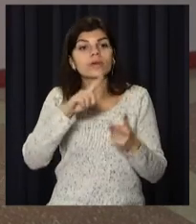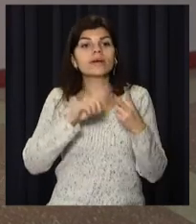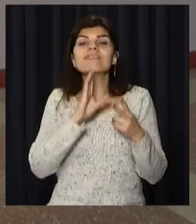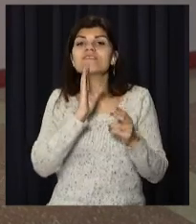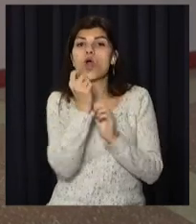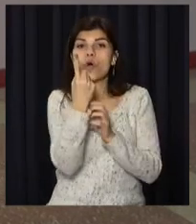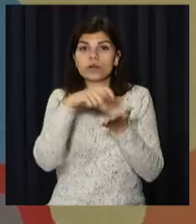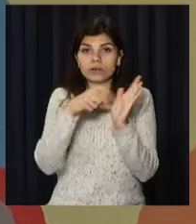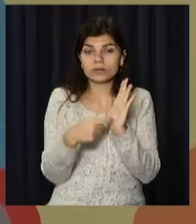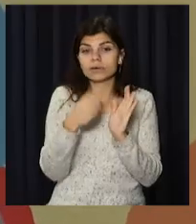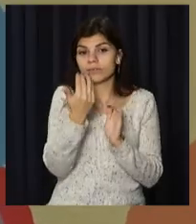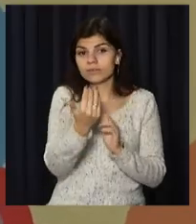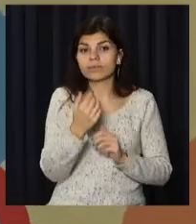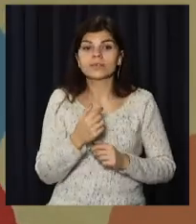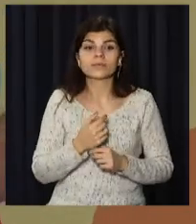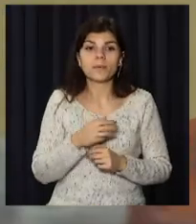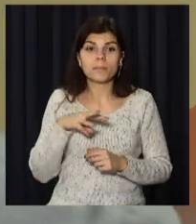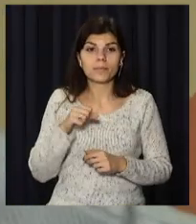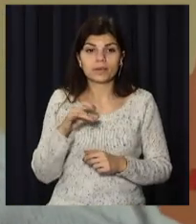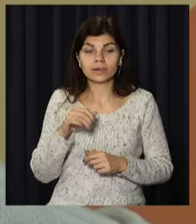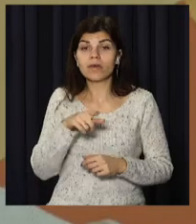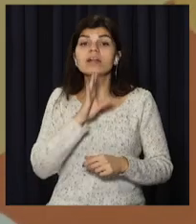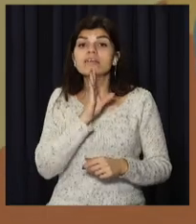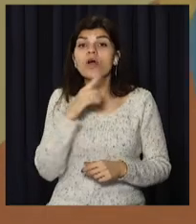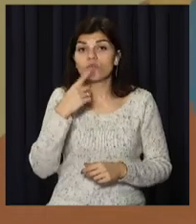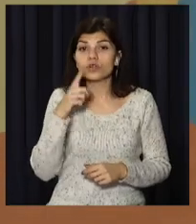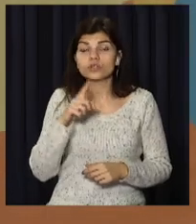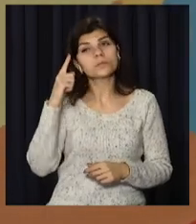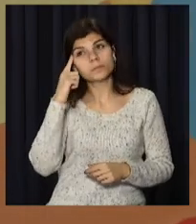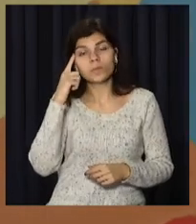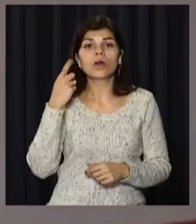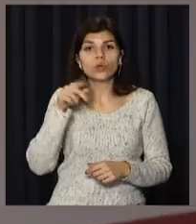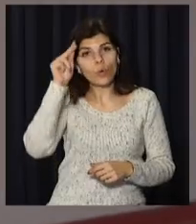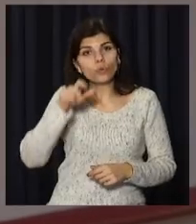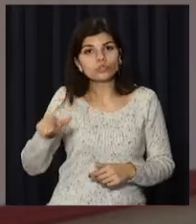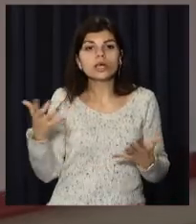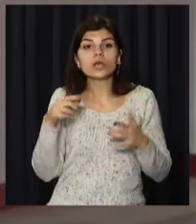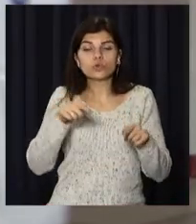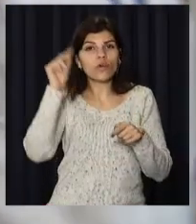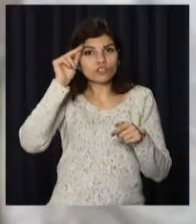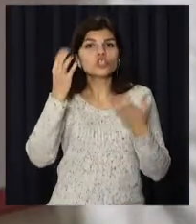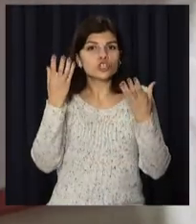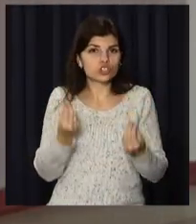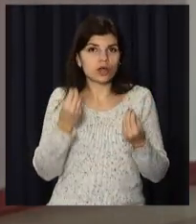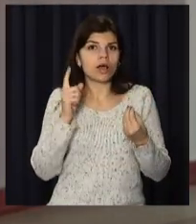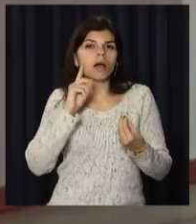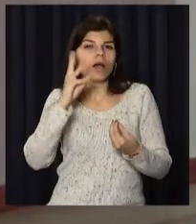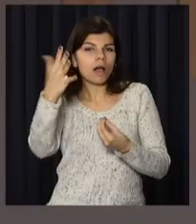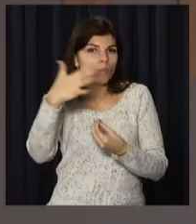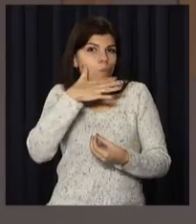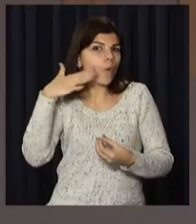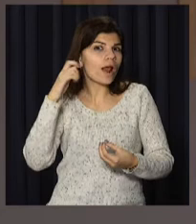-класниці Маргарити Пивоварової. Дівчина, говорить, подбала про тих учнів, яким тут вчитися ще не один рік.